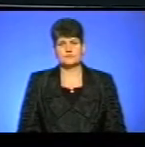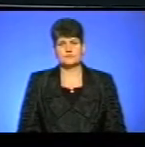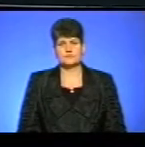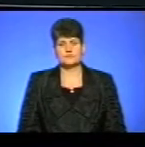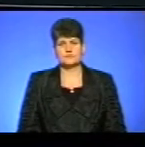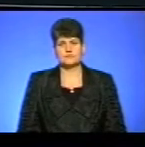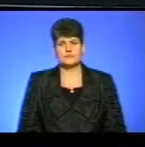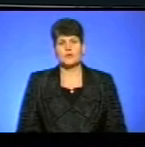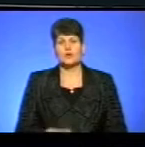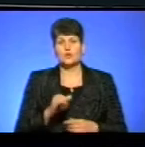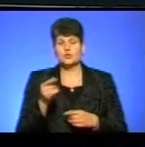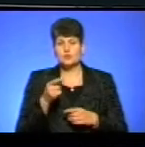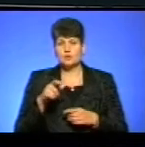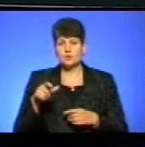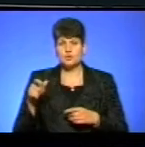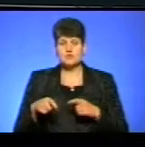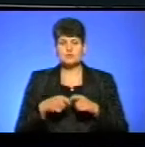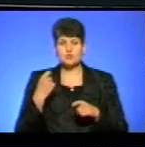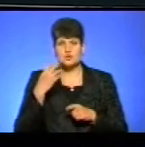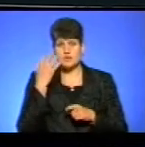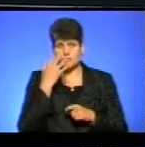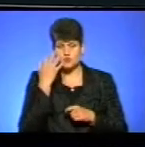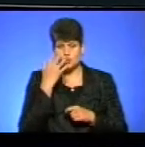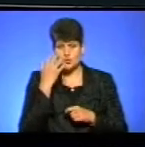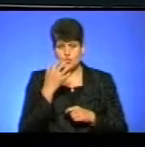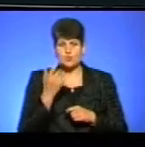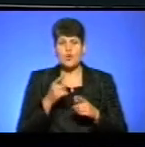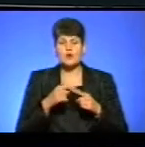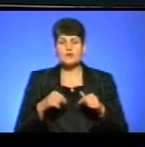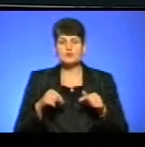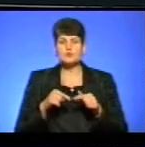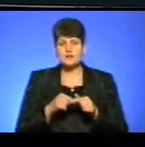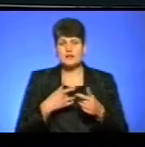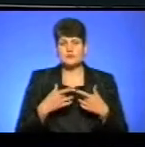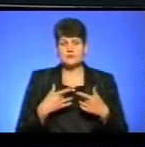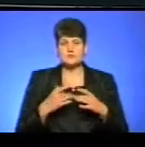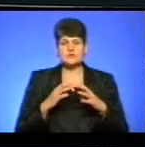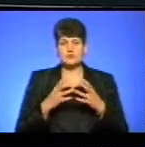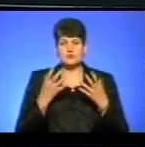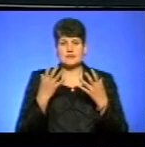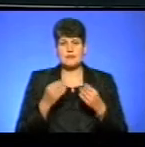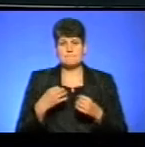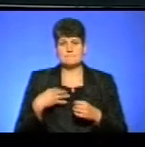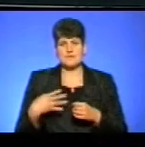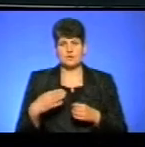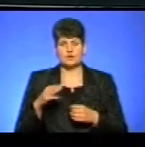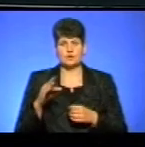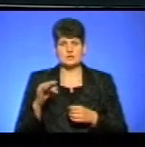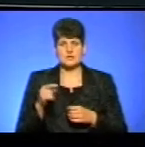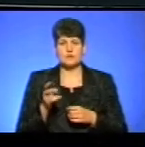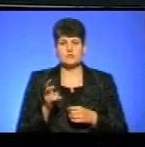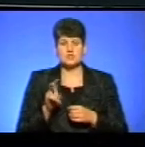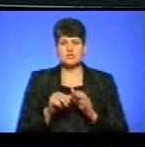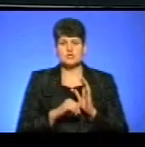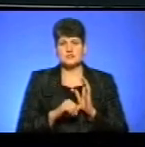У Тернополі люди із порушеннями зору організували концерт з нагоди Міжнародного дня Білої Тростини. Його відвідали